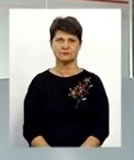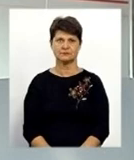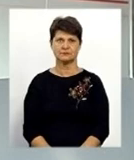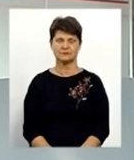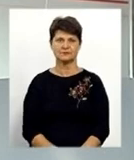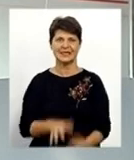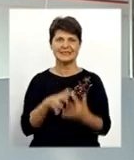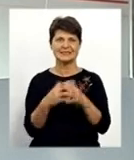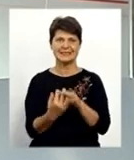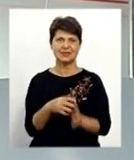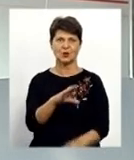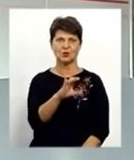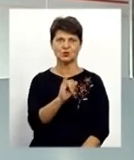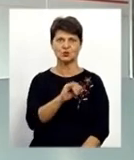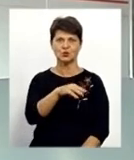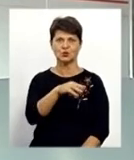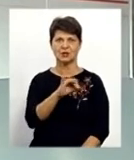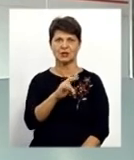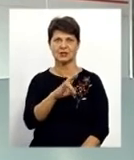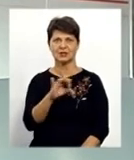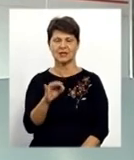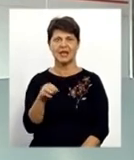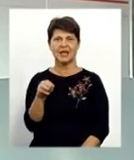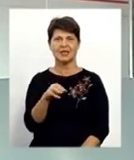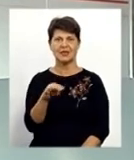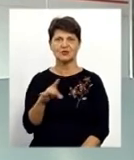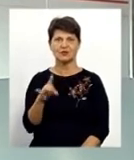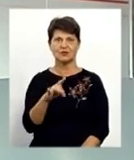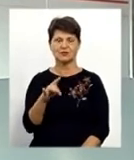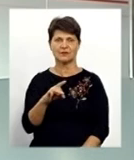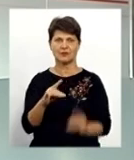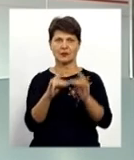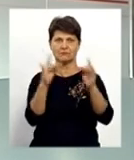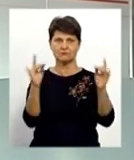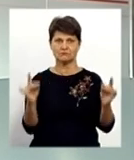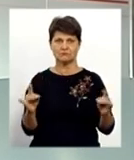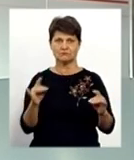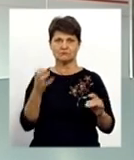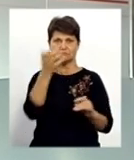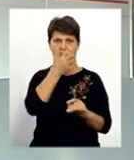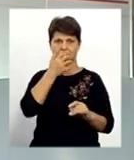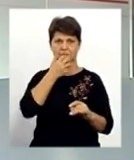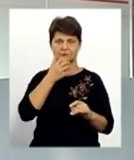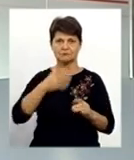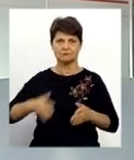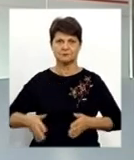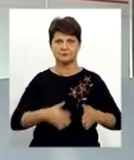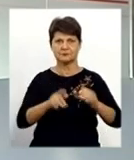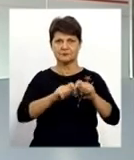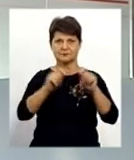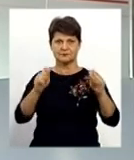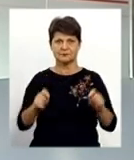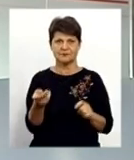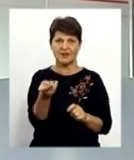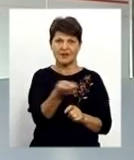У селі Сути з Китиврівського району відкрили міст через Південний Буг. Нині це єдина дорога, що з'єднує обидві сторони села.